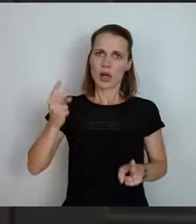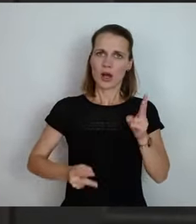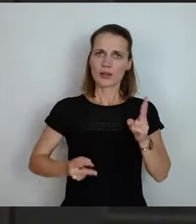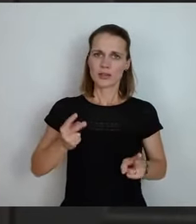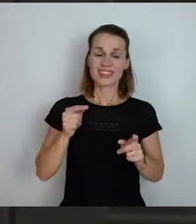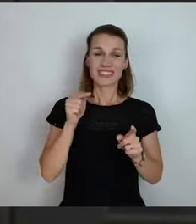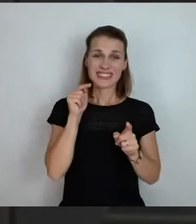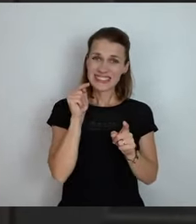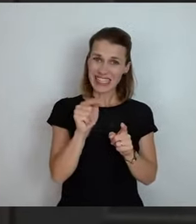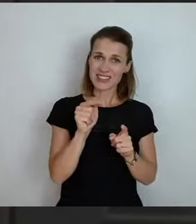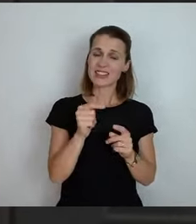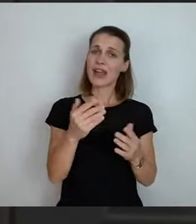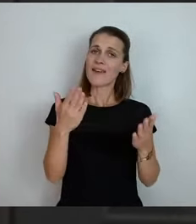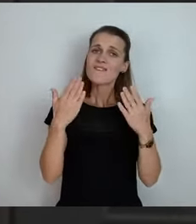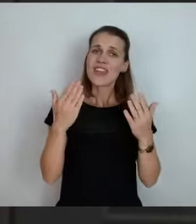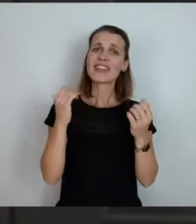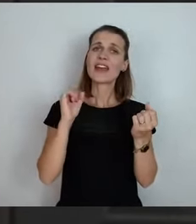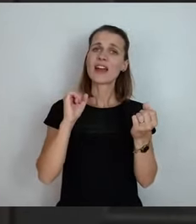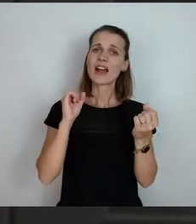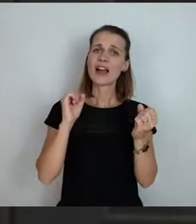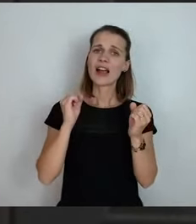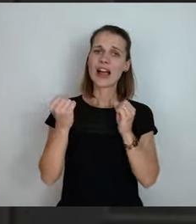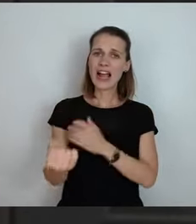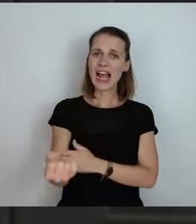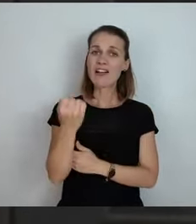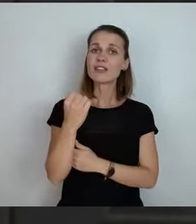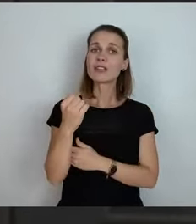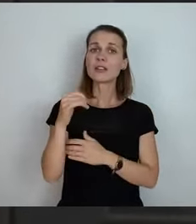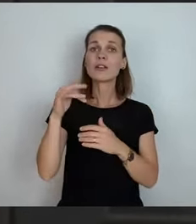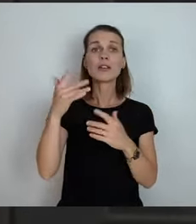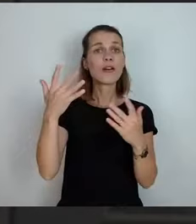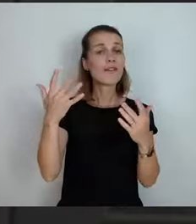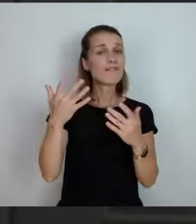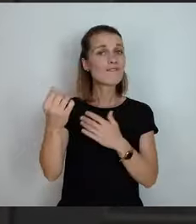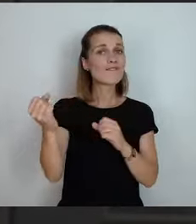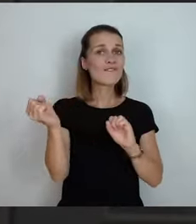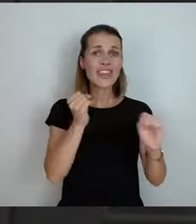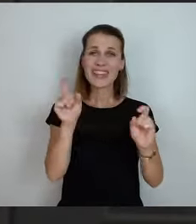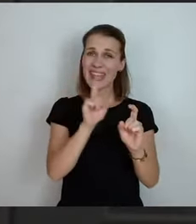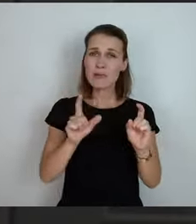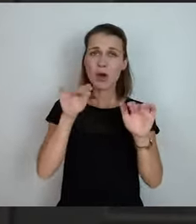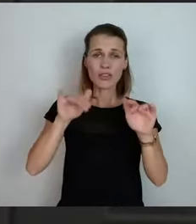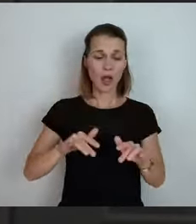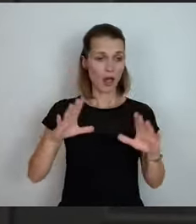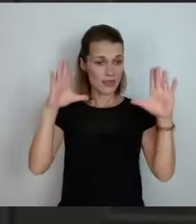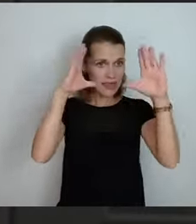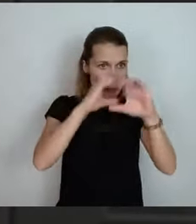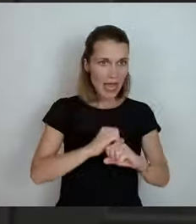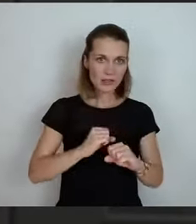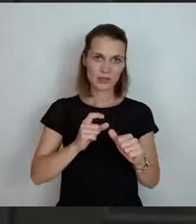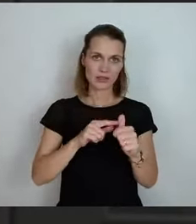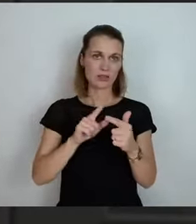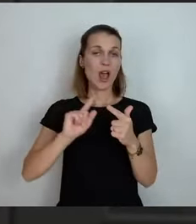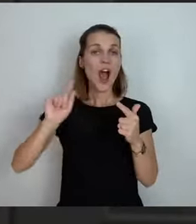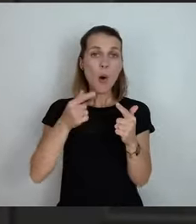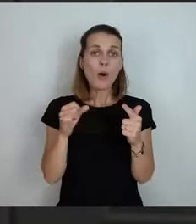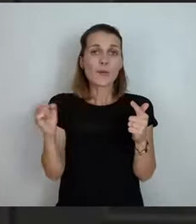entscheidende erneuerbare Energie. Wind haben wir nämlich nachts, Wind haben wir im Winter. Und